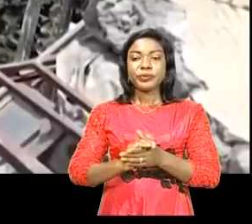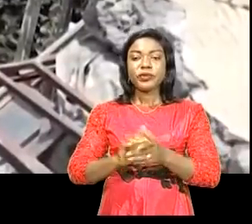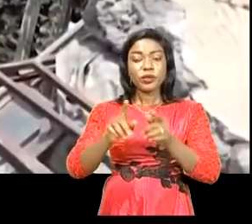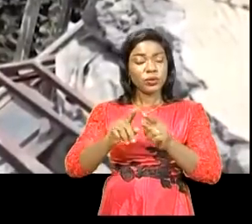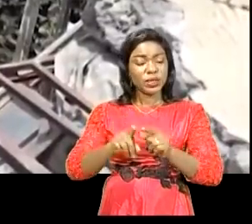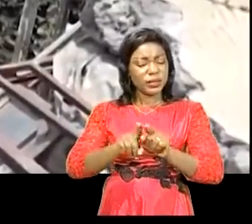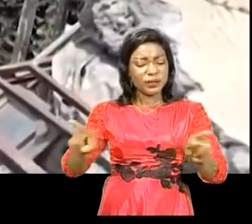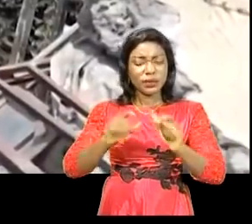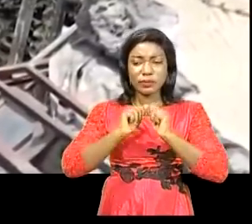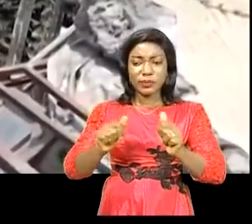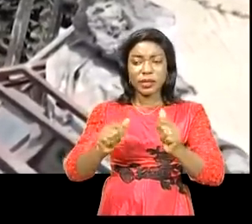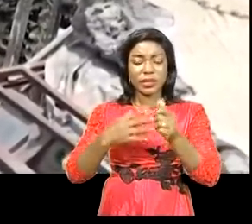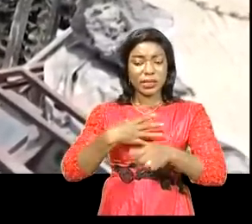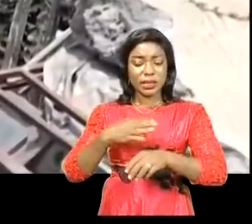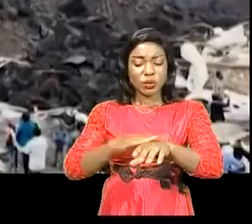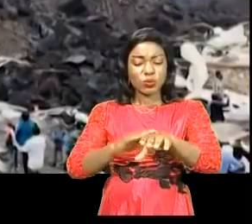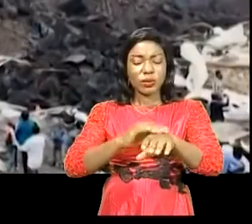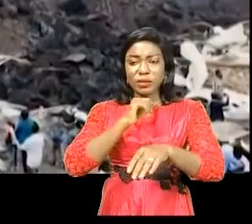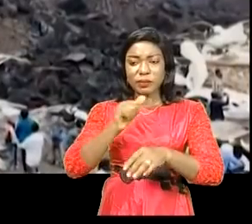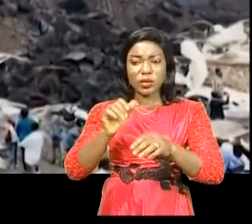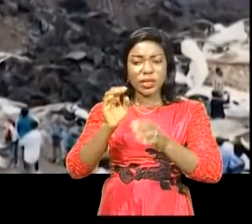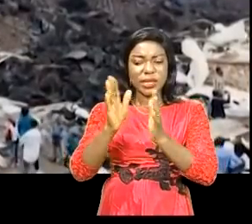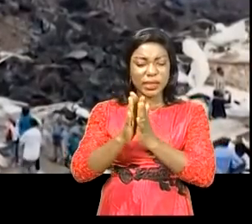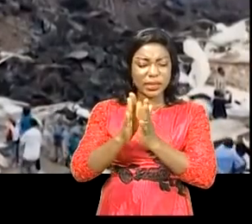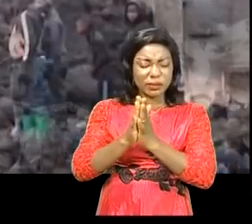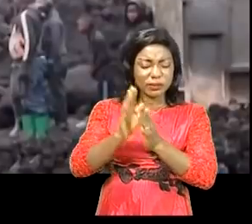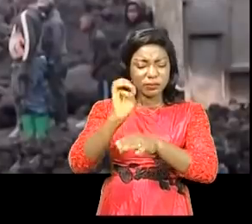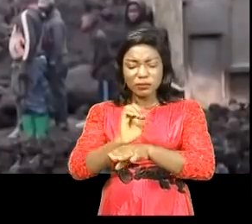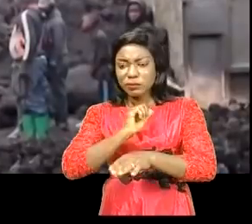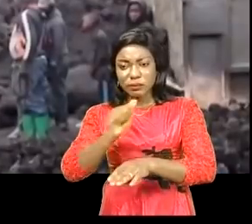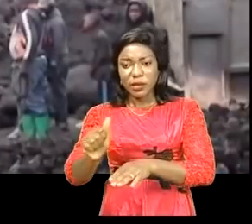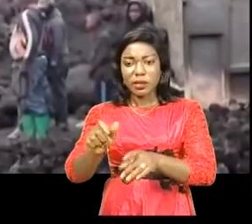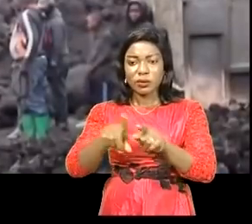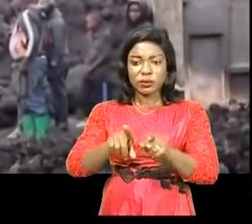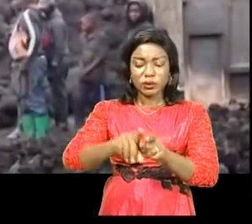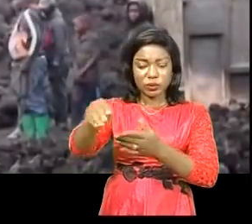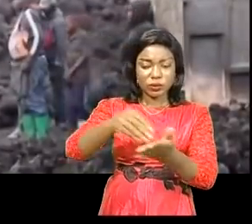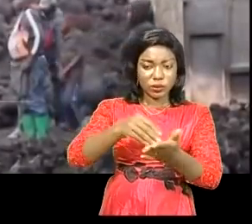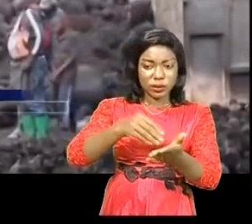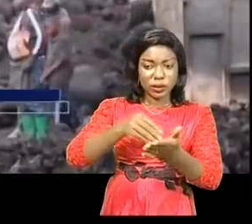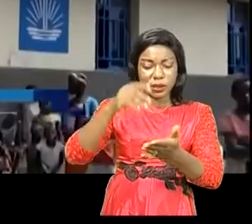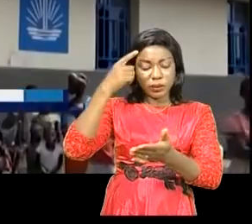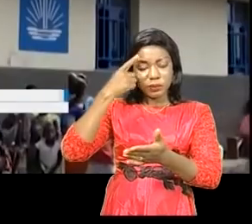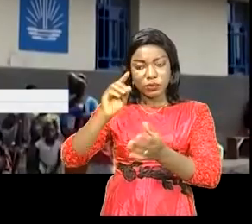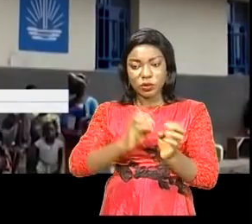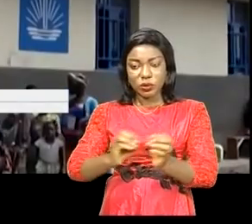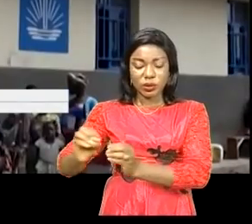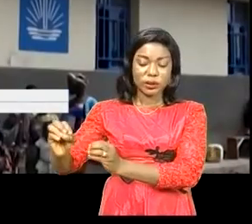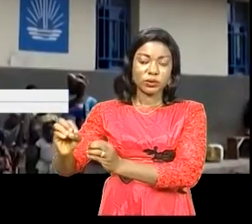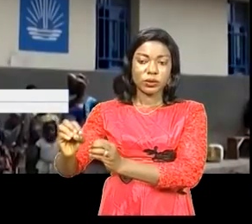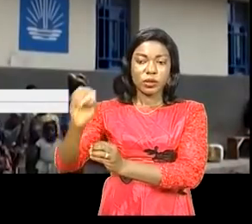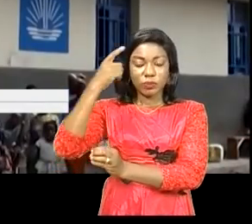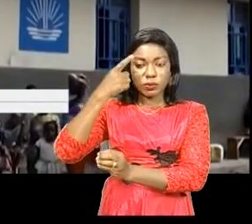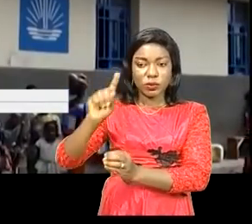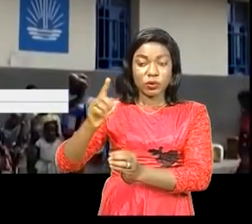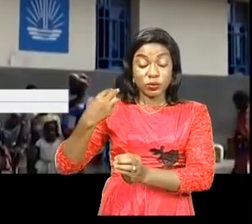distinction de race, de secte, de religion ou de confession, afin qu'ils contribuent à travers notre organisation pour